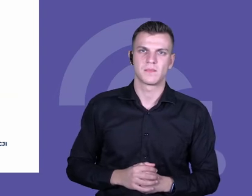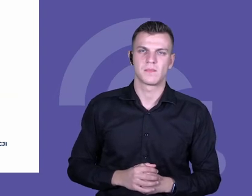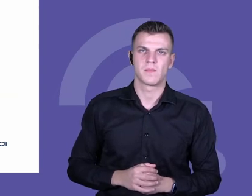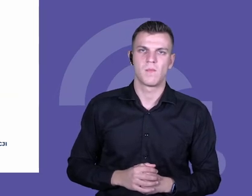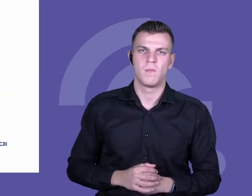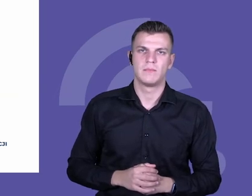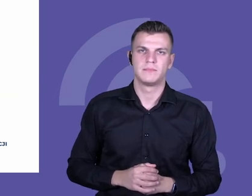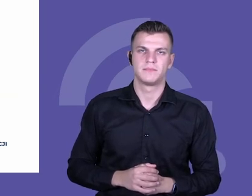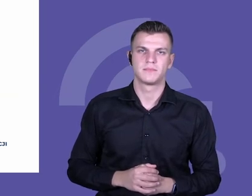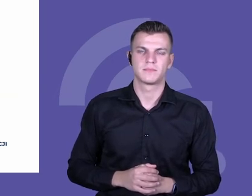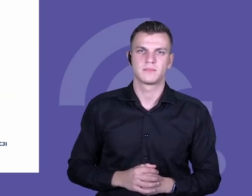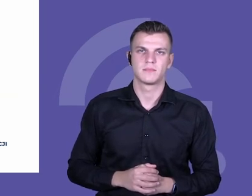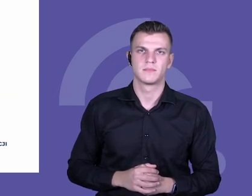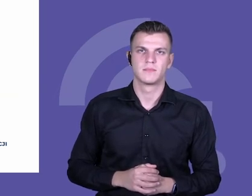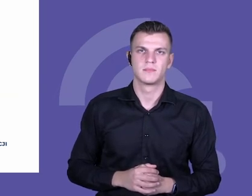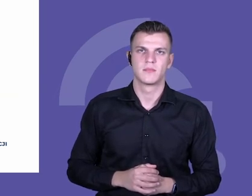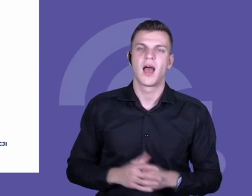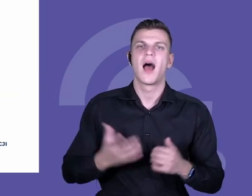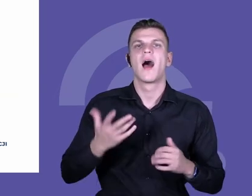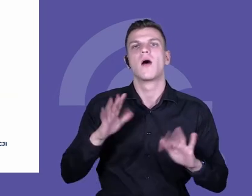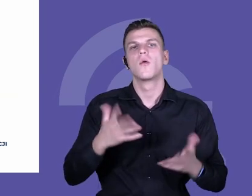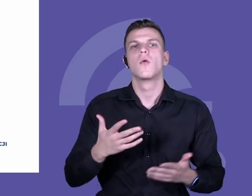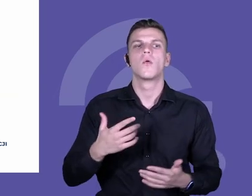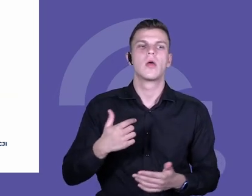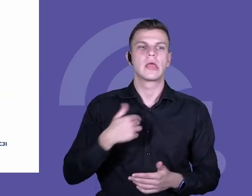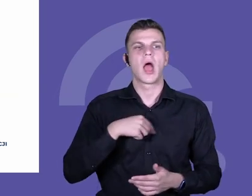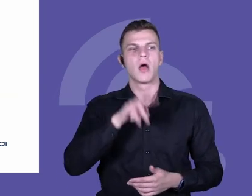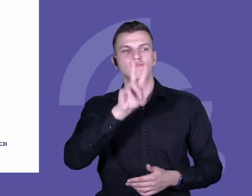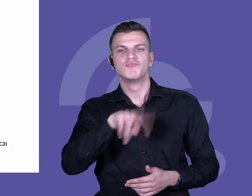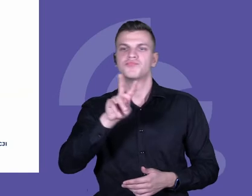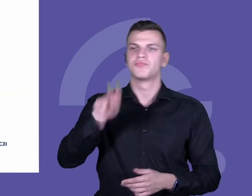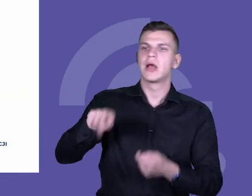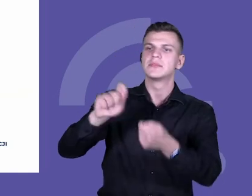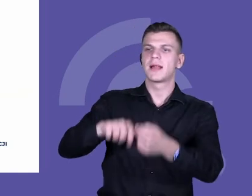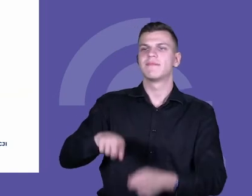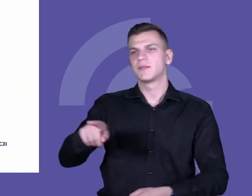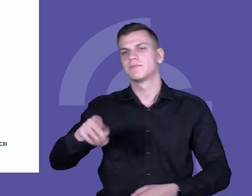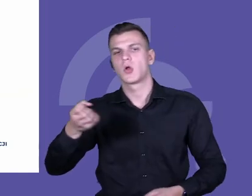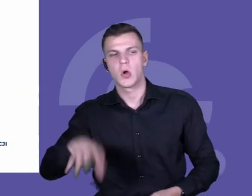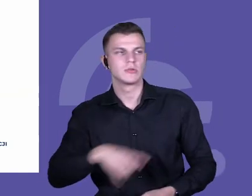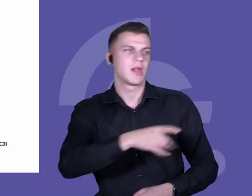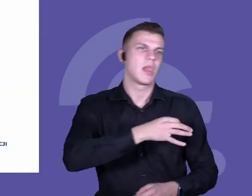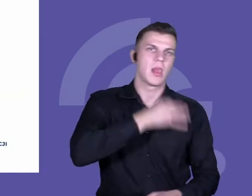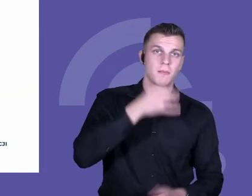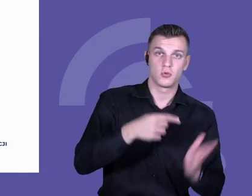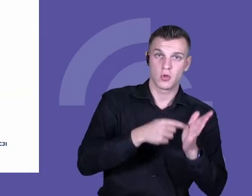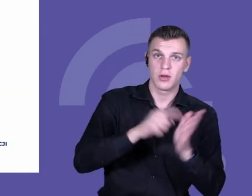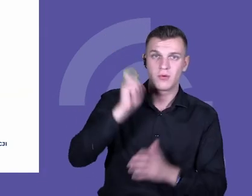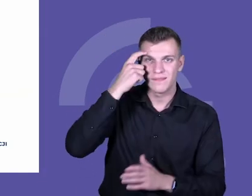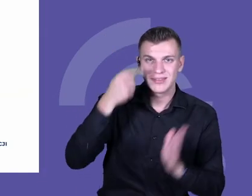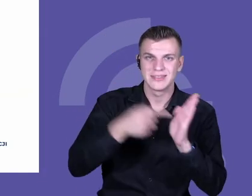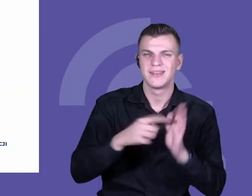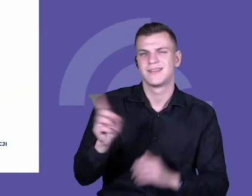a nie żeby wyegzekwować politykę działania, czy wykorzystać i wprowadzić,